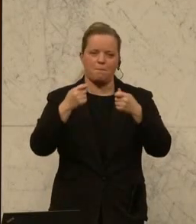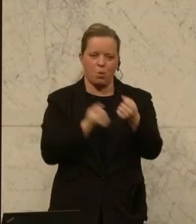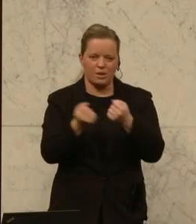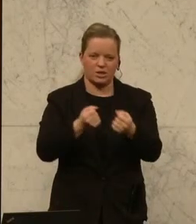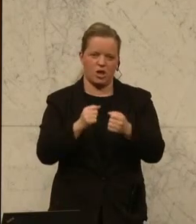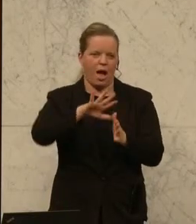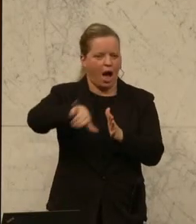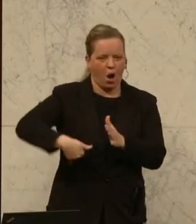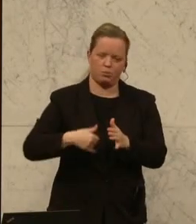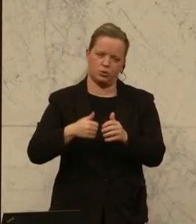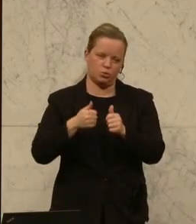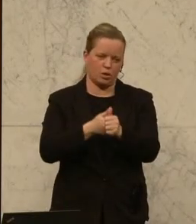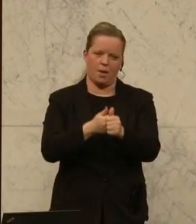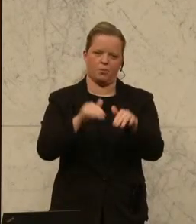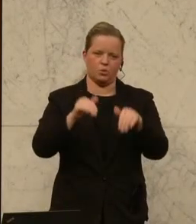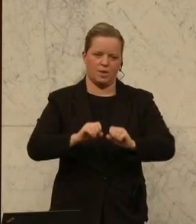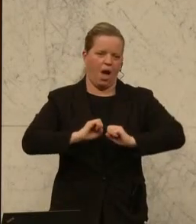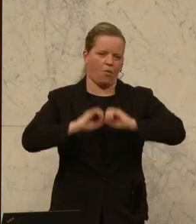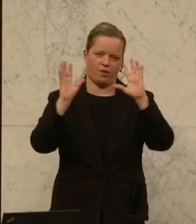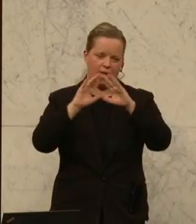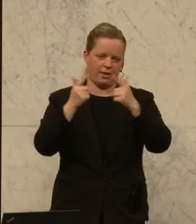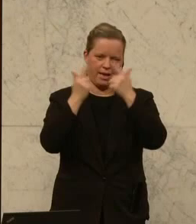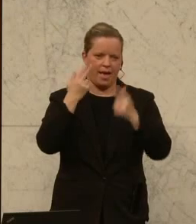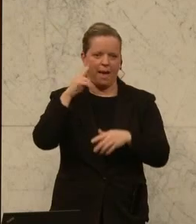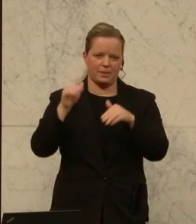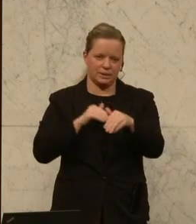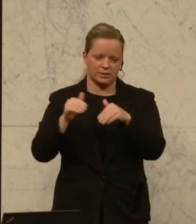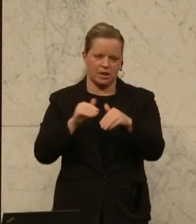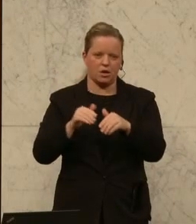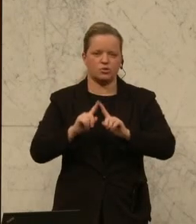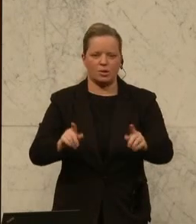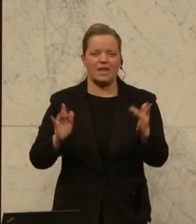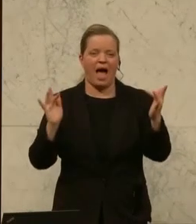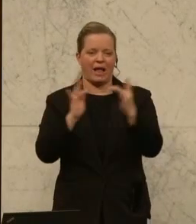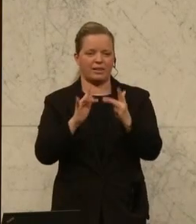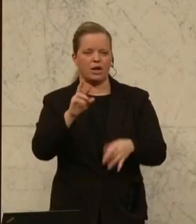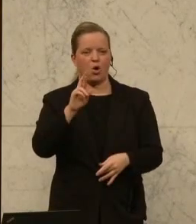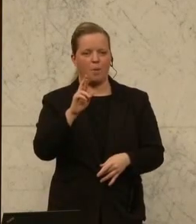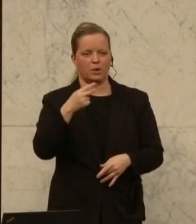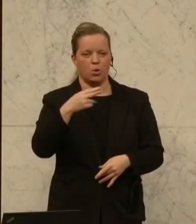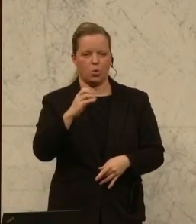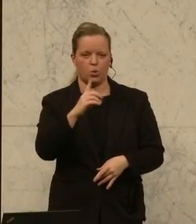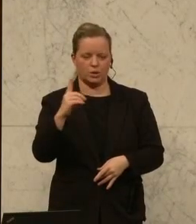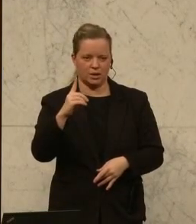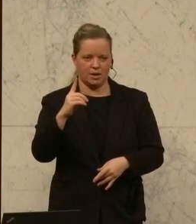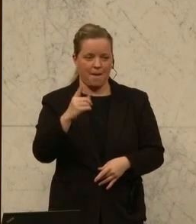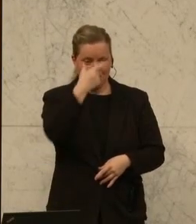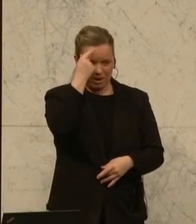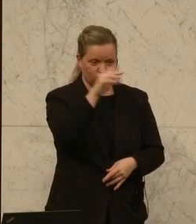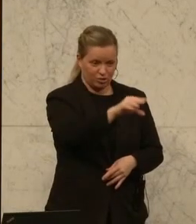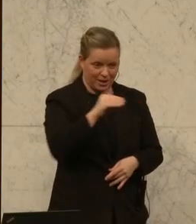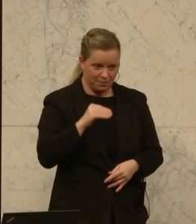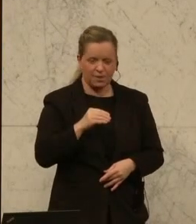gibt, Herr Minister, weil sonst werden Sie ganz schnell zum Anti-Robinhood, den ein Menschen nimmt und den Reichsten gibt.